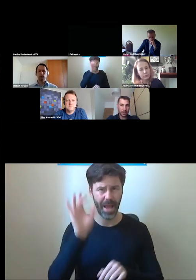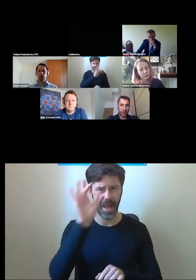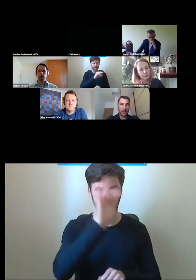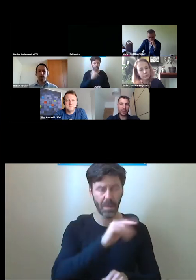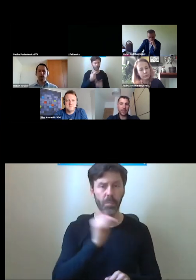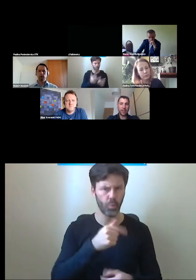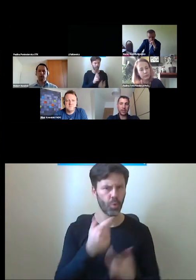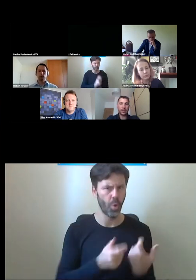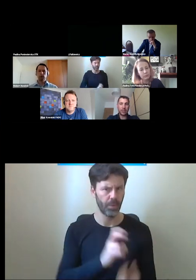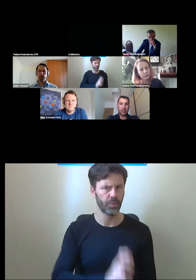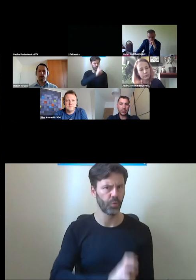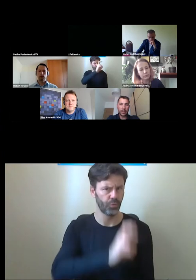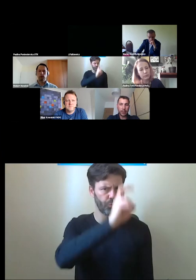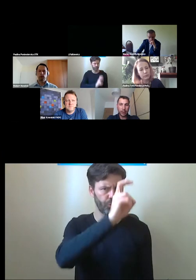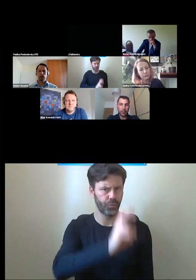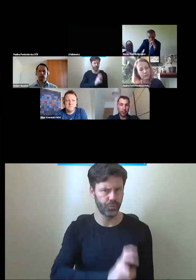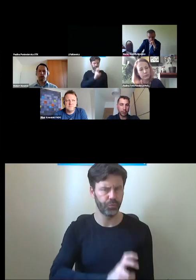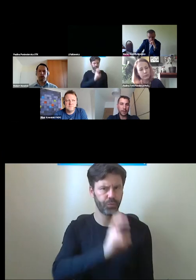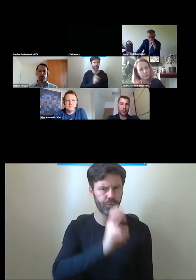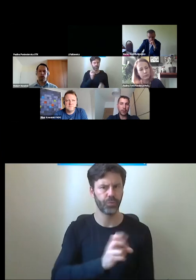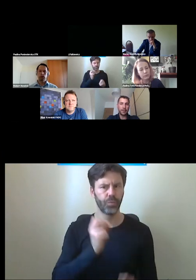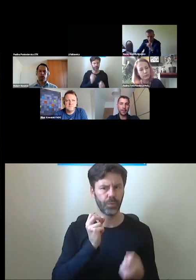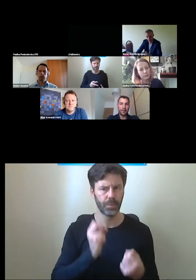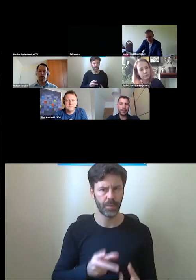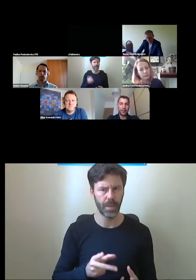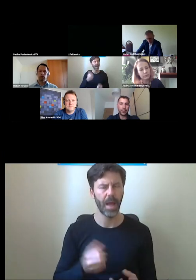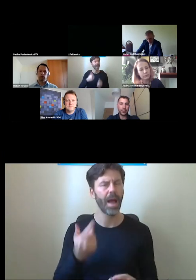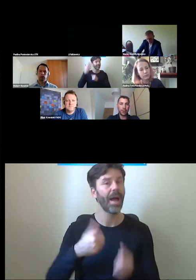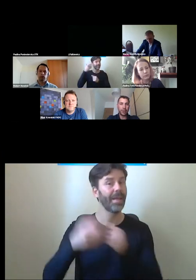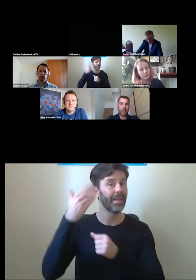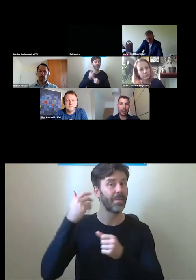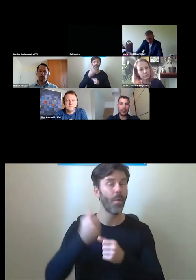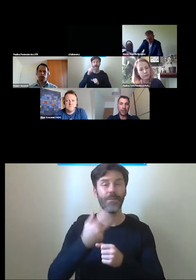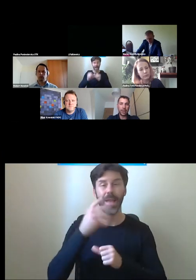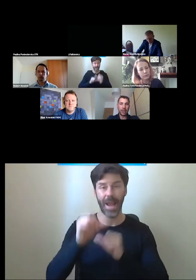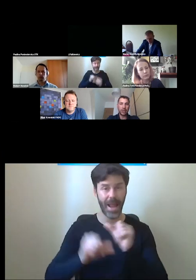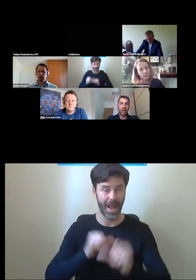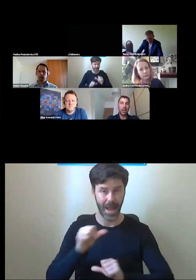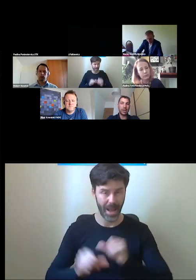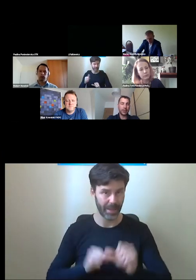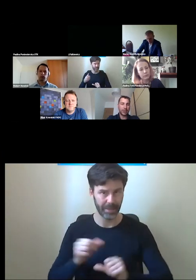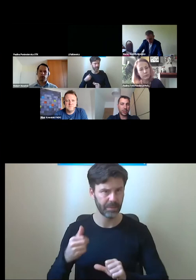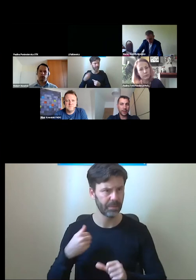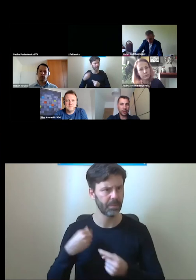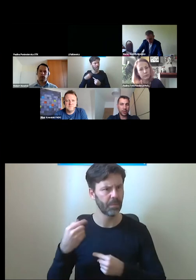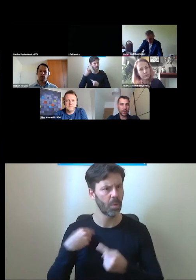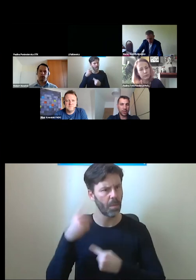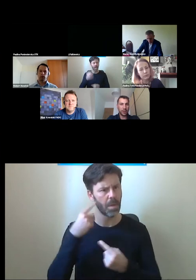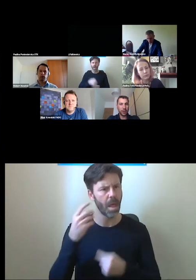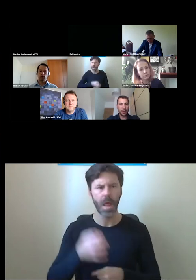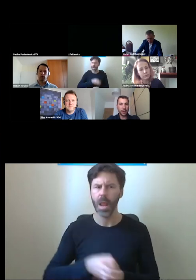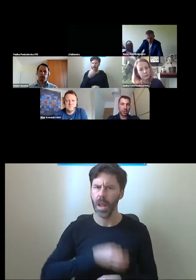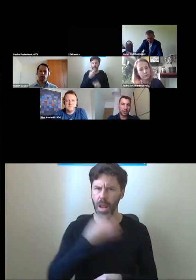stosować. Przez wiele lat pokutowało być może takie myślenie, że lepiej stosować